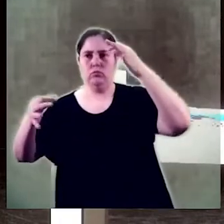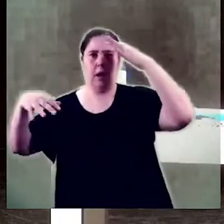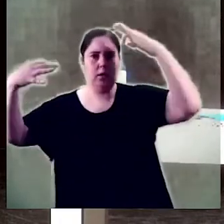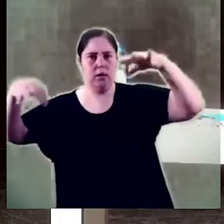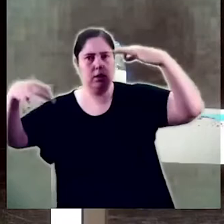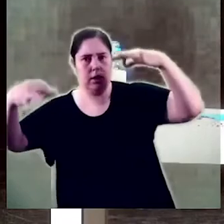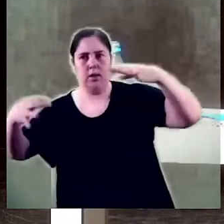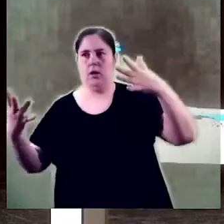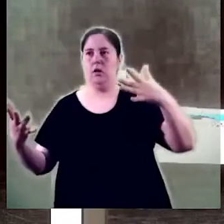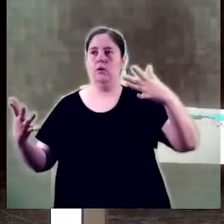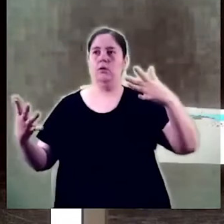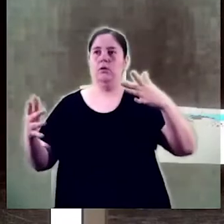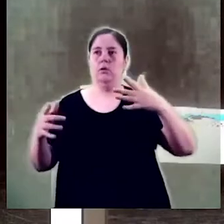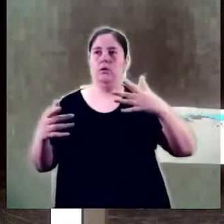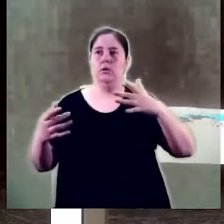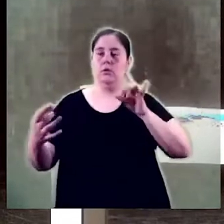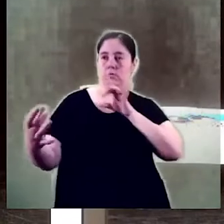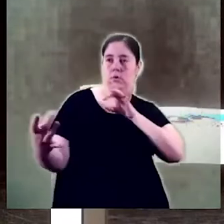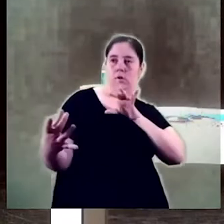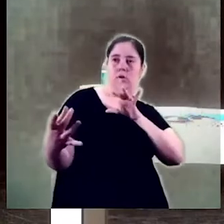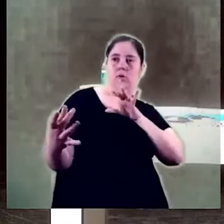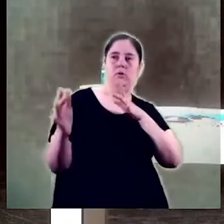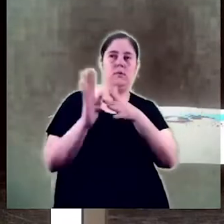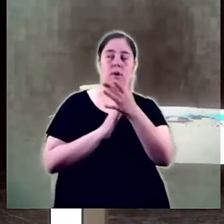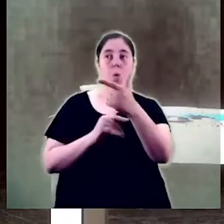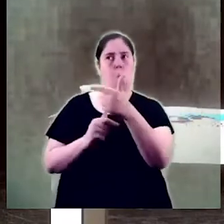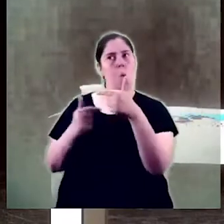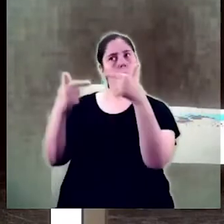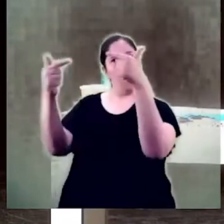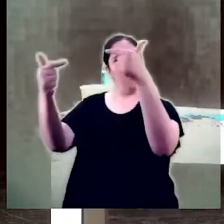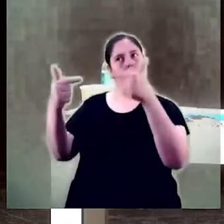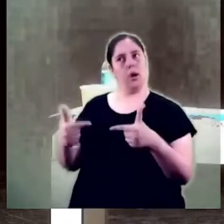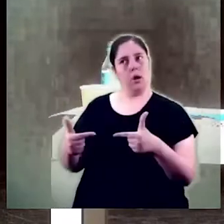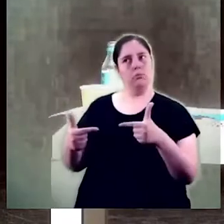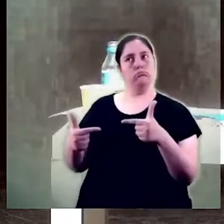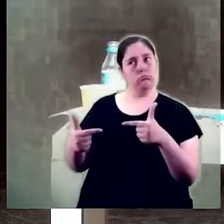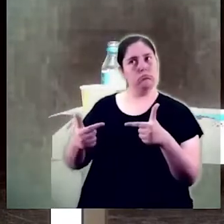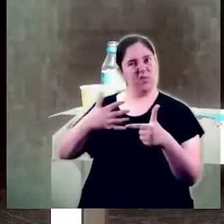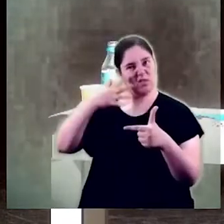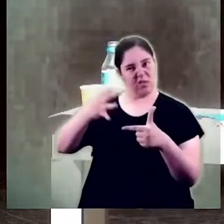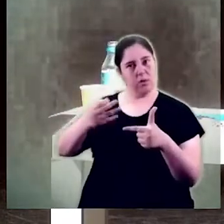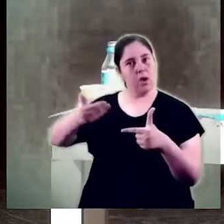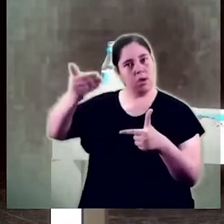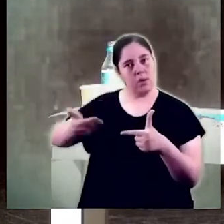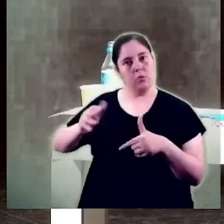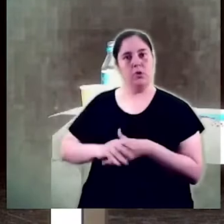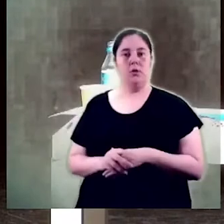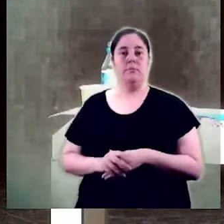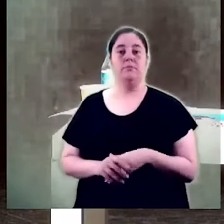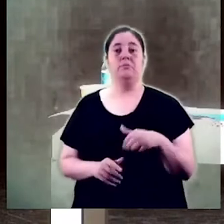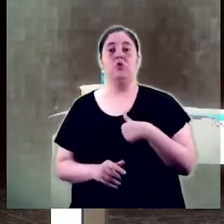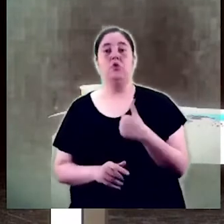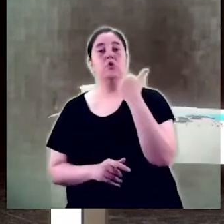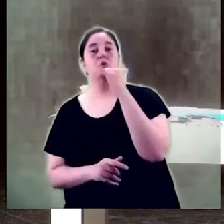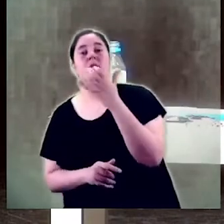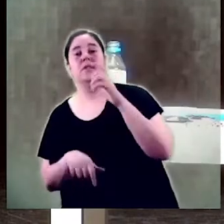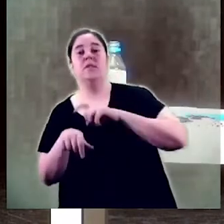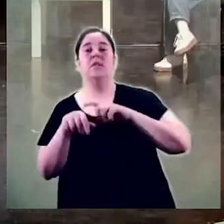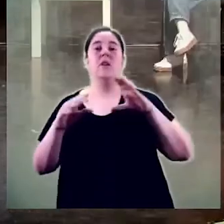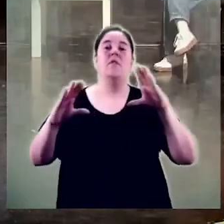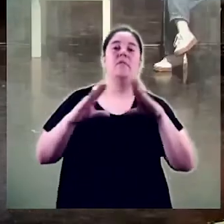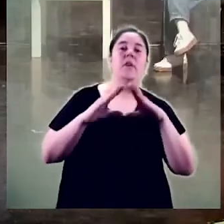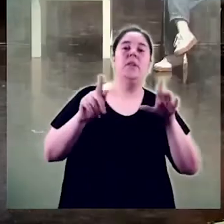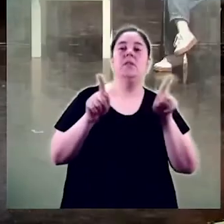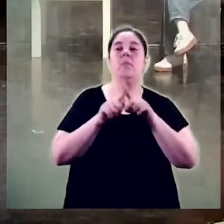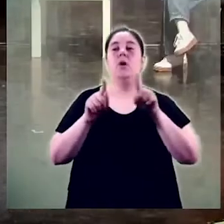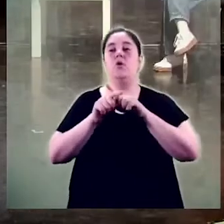anem descobrint la veritable importància d'un grau com aquest. Jo no sé si el feminisme a'actualitat és un